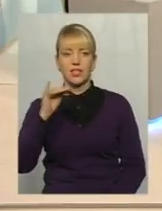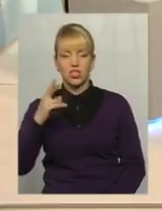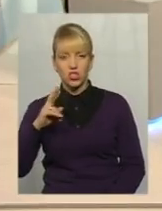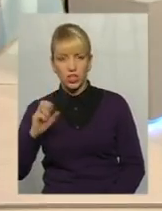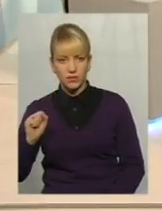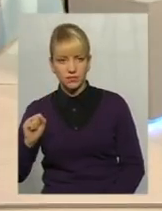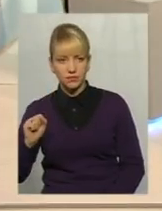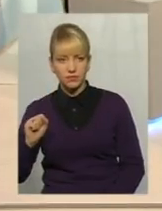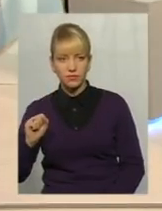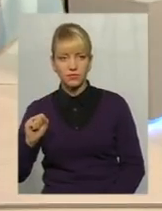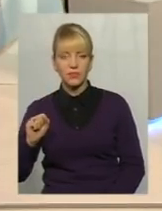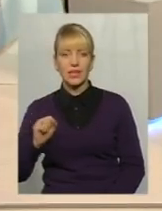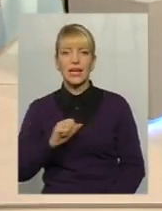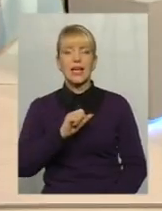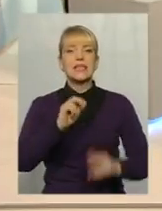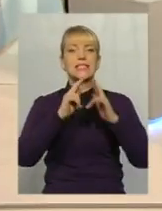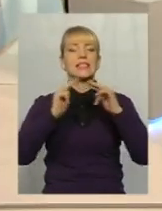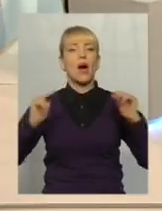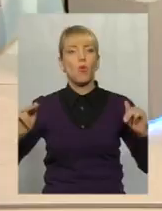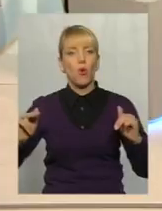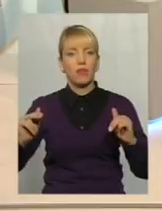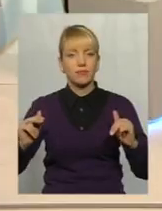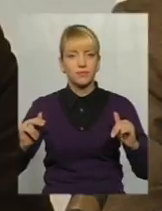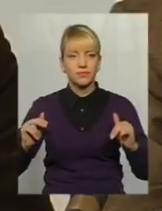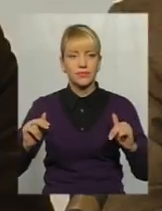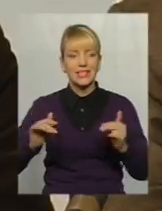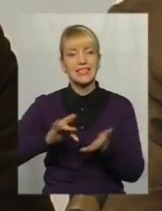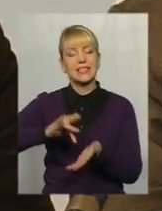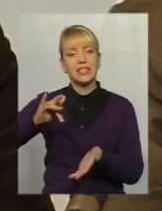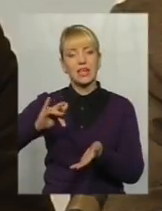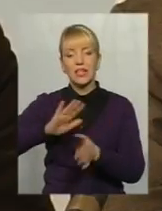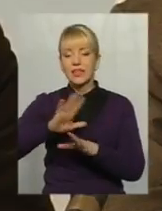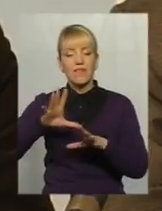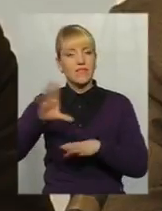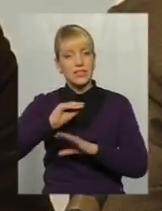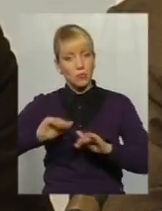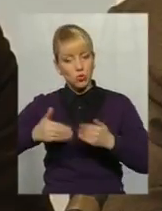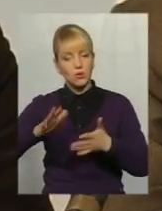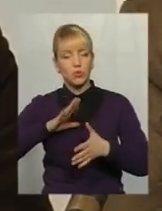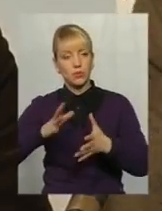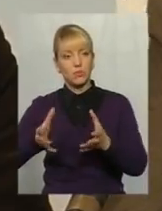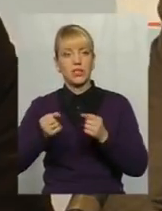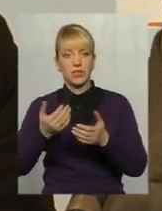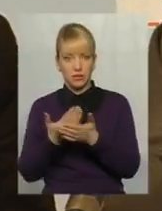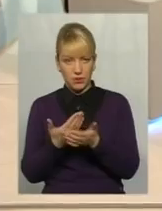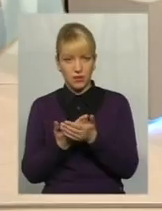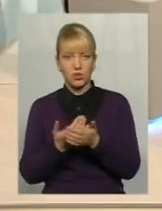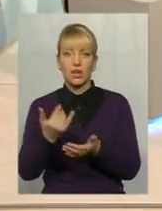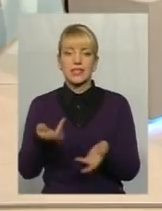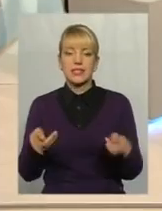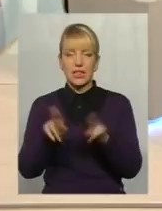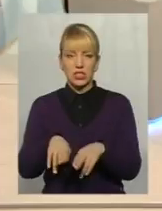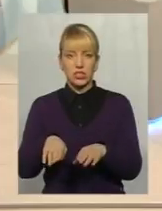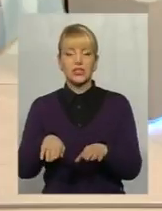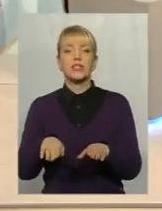вулиця Замкова, це центральна вулиця. Не всі пропозиції у нас були прийняті. Наприклад, залишилася вулиця